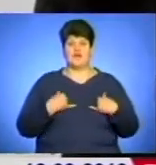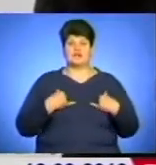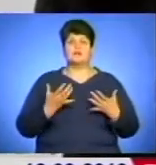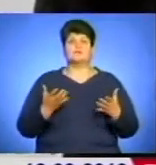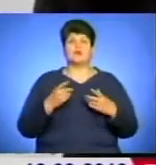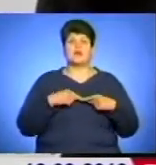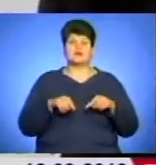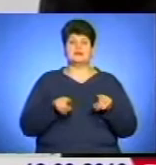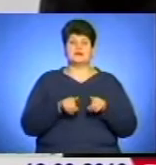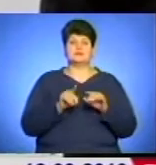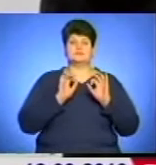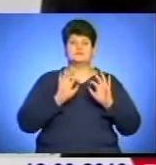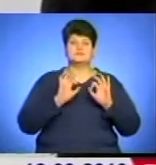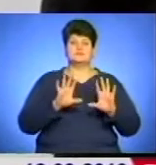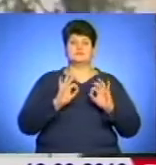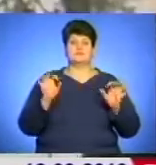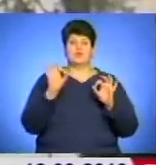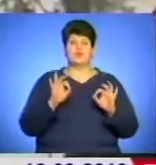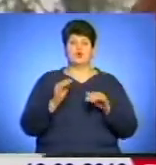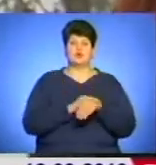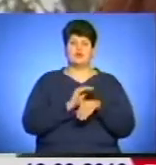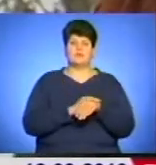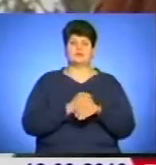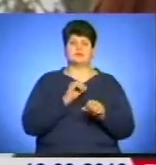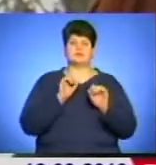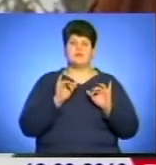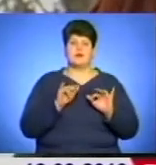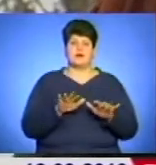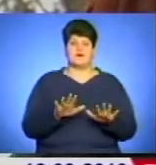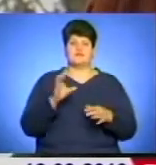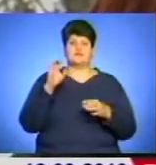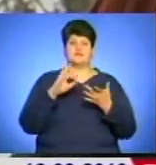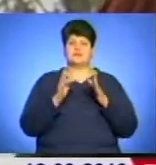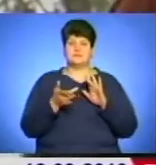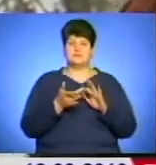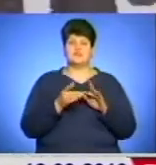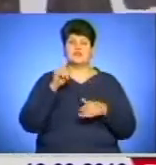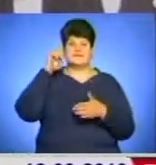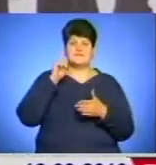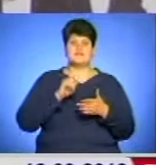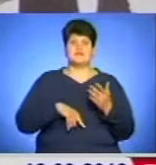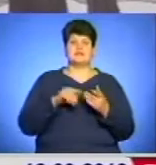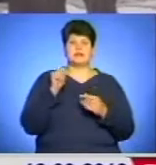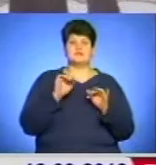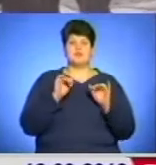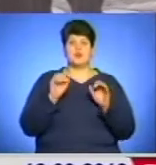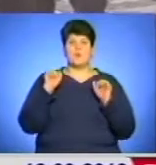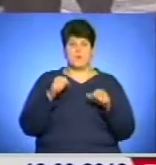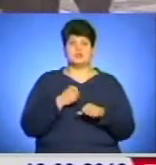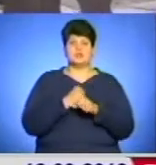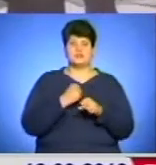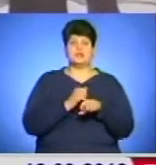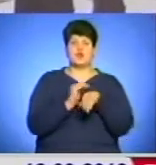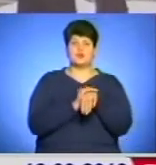закликають розповідати про добрі вчинки і позитивні новини у соціальних мережах. Вони вірять, таким чином можна зробити